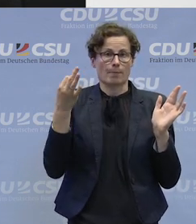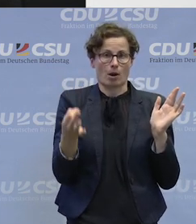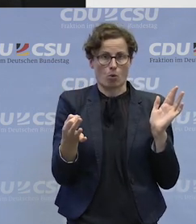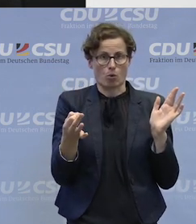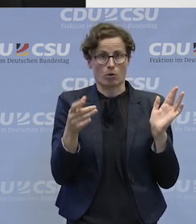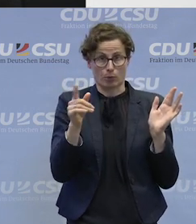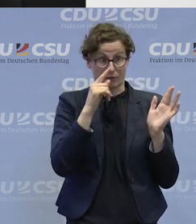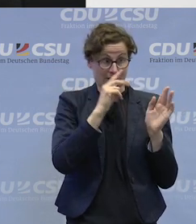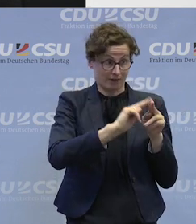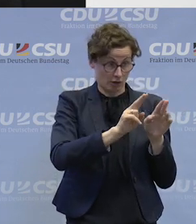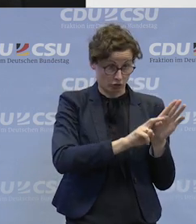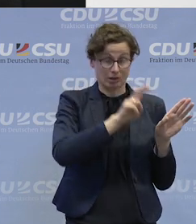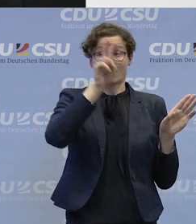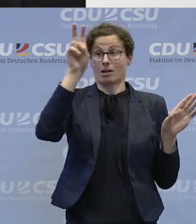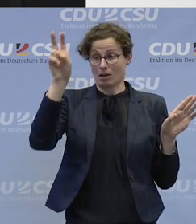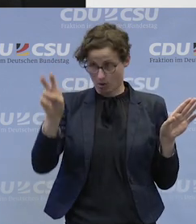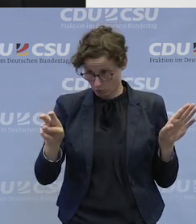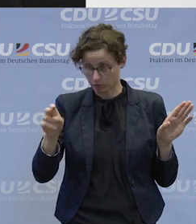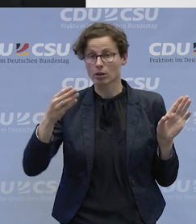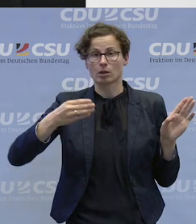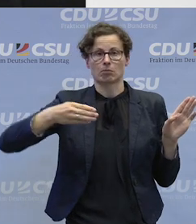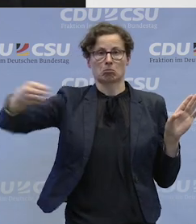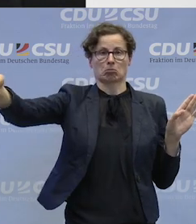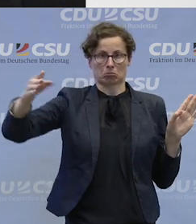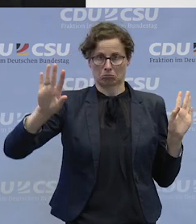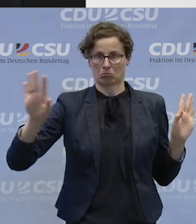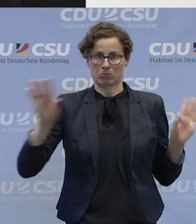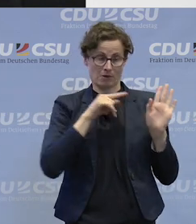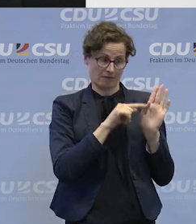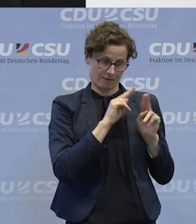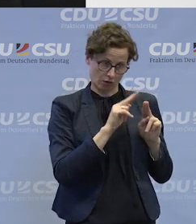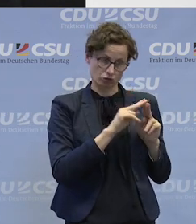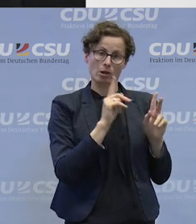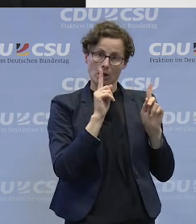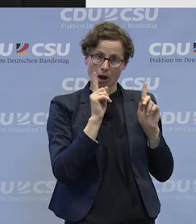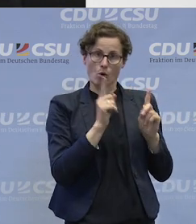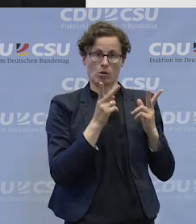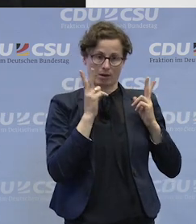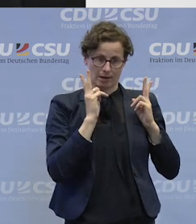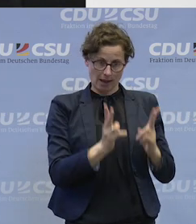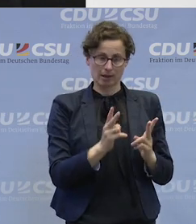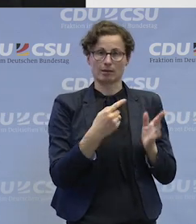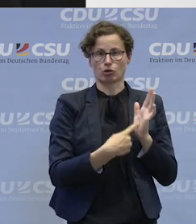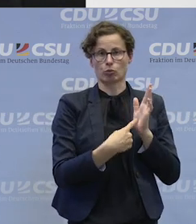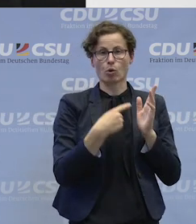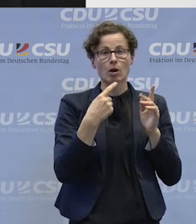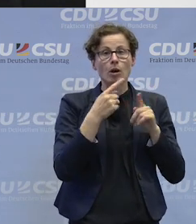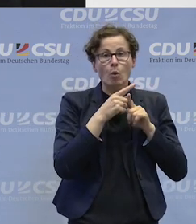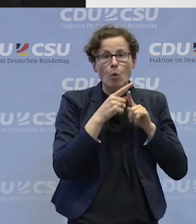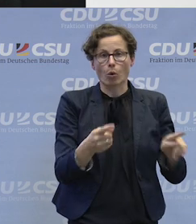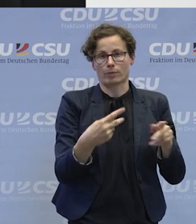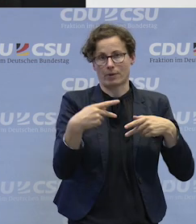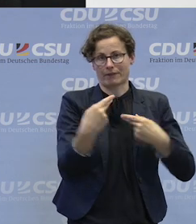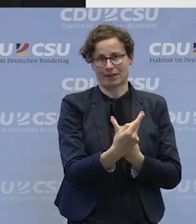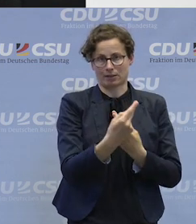Betrieb beschäftigt ist, weil in der Werkstatt hat er einen Rechtsanspruch auf auch unbefristete Förderung, bis er